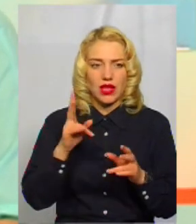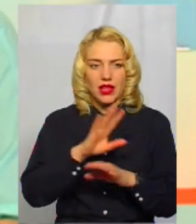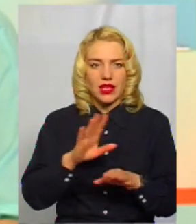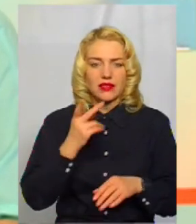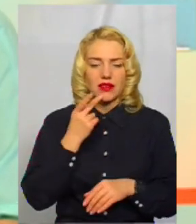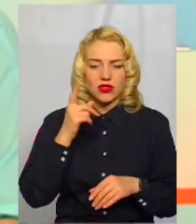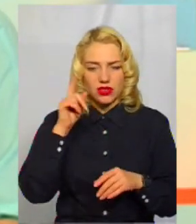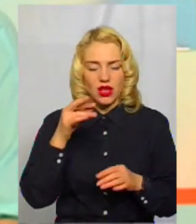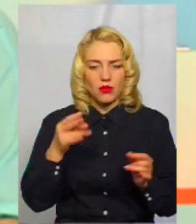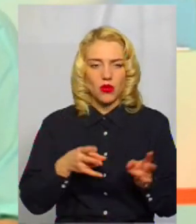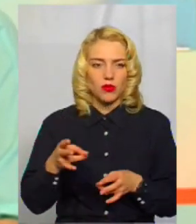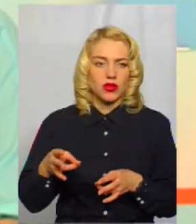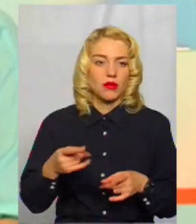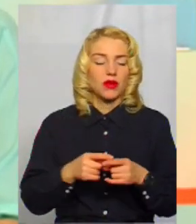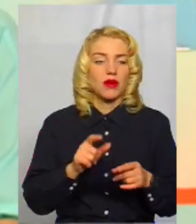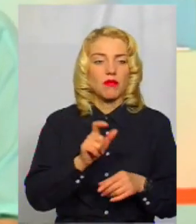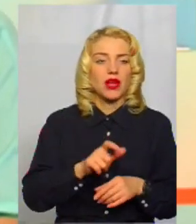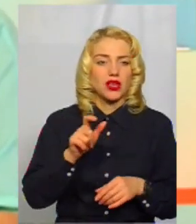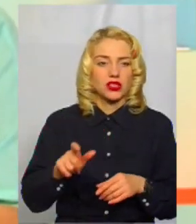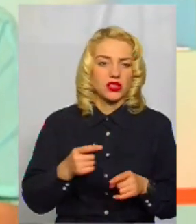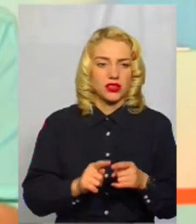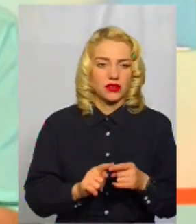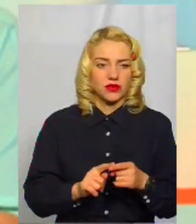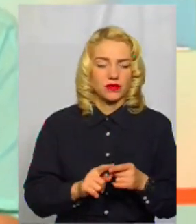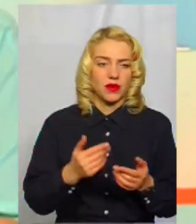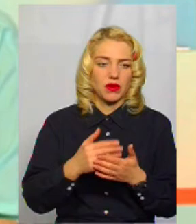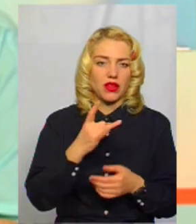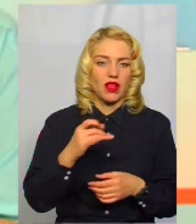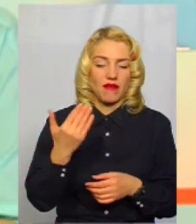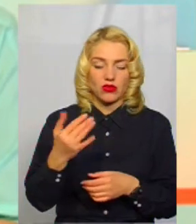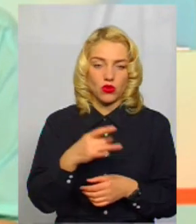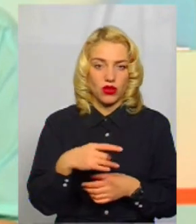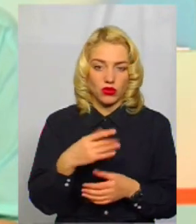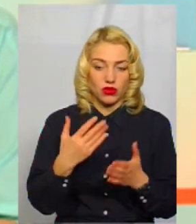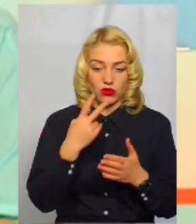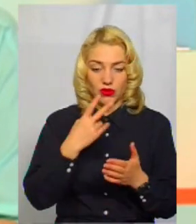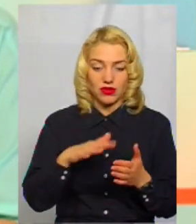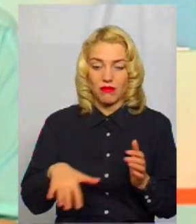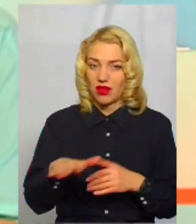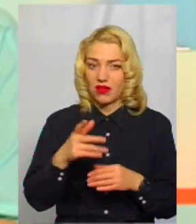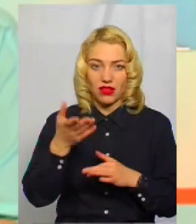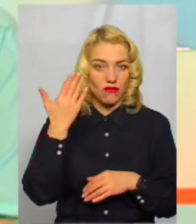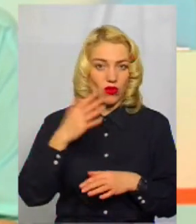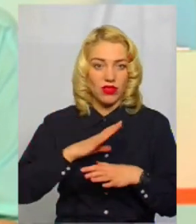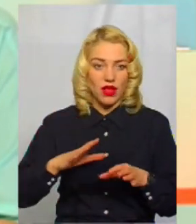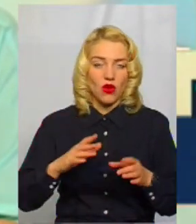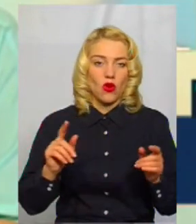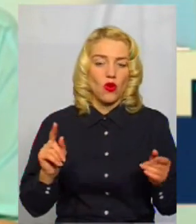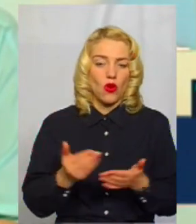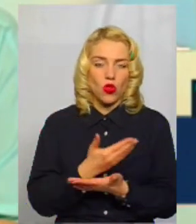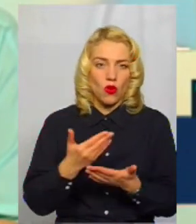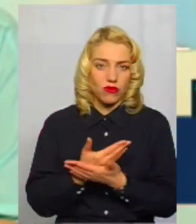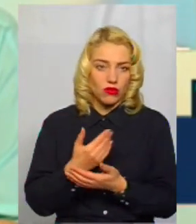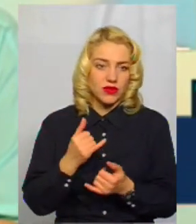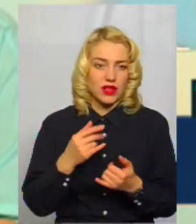потреби мешканців, наприклад, якогось окремого мікрорайону. Якщо ви бачите, що ваш майданчик вже давно не оновлювався і вважаєте,